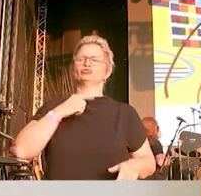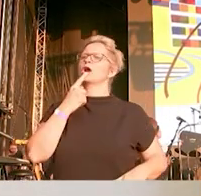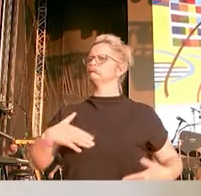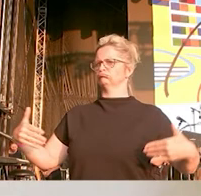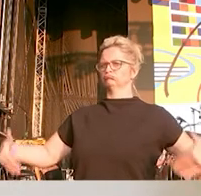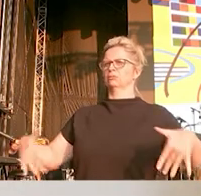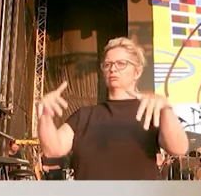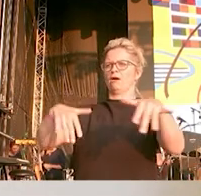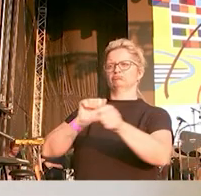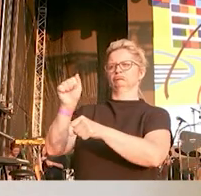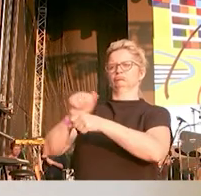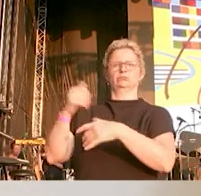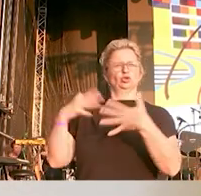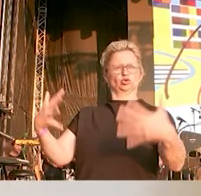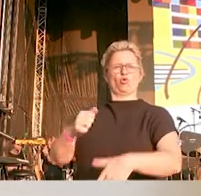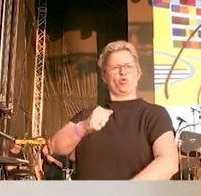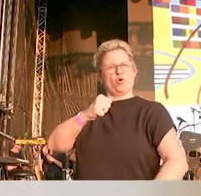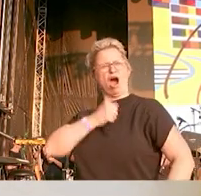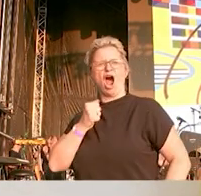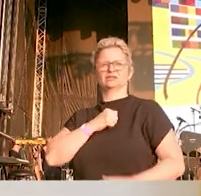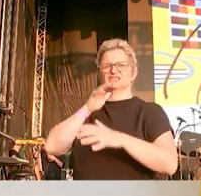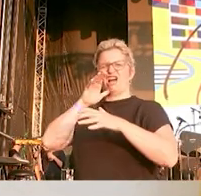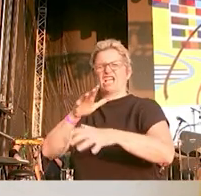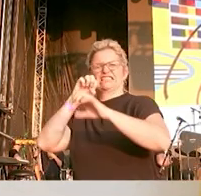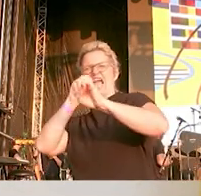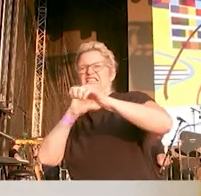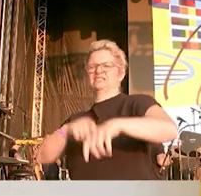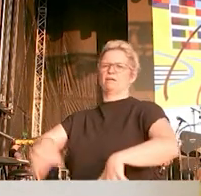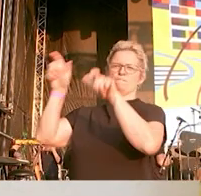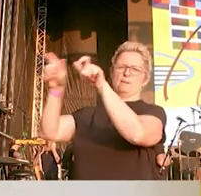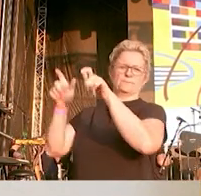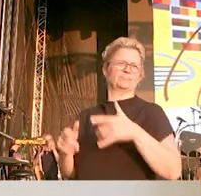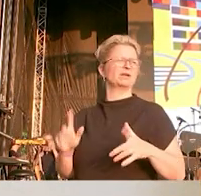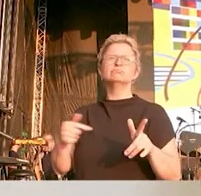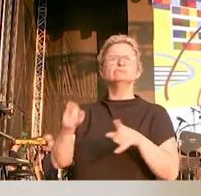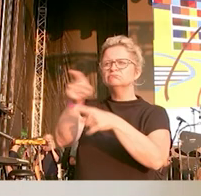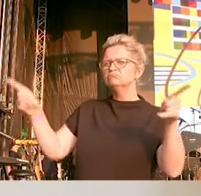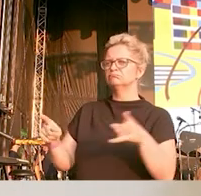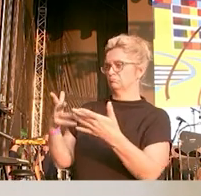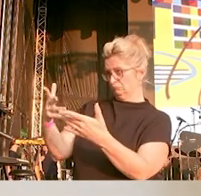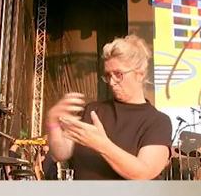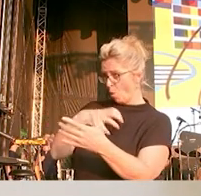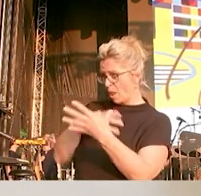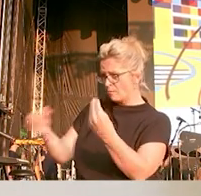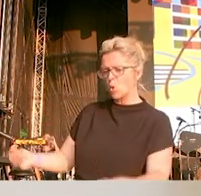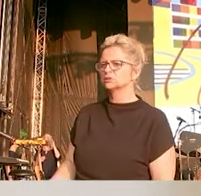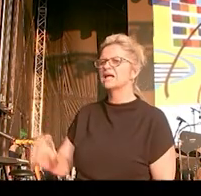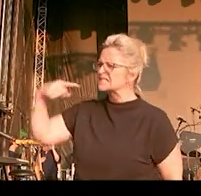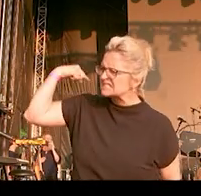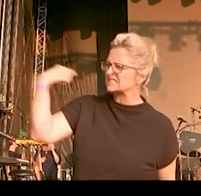wir wehren uns gegen Angst, Hass und Hetze, weil die lösen keine Probleme, sie sind das Problem.